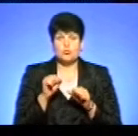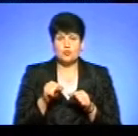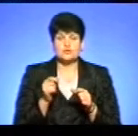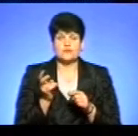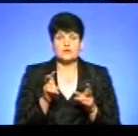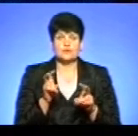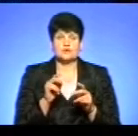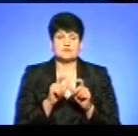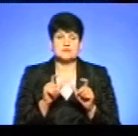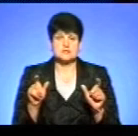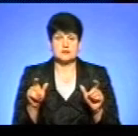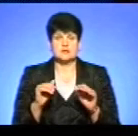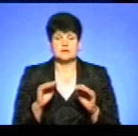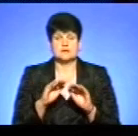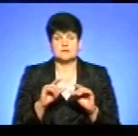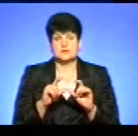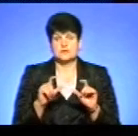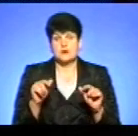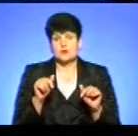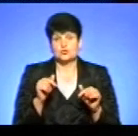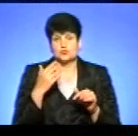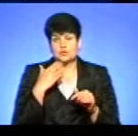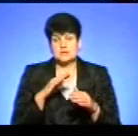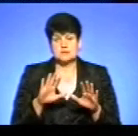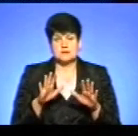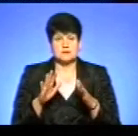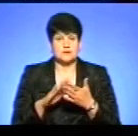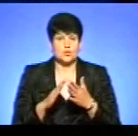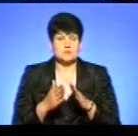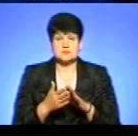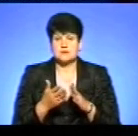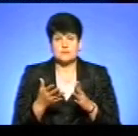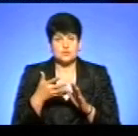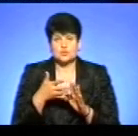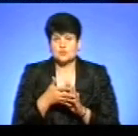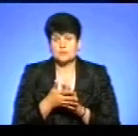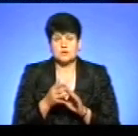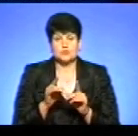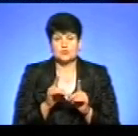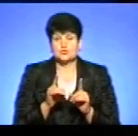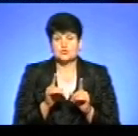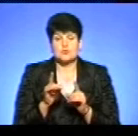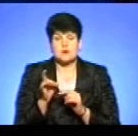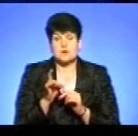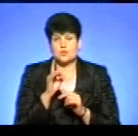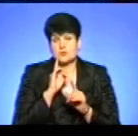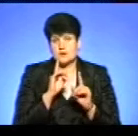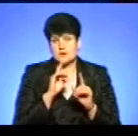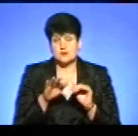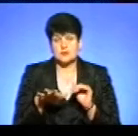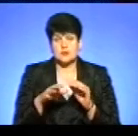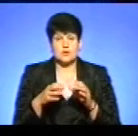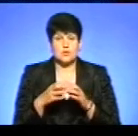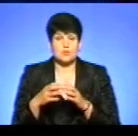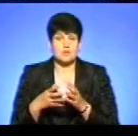відвідувати заклад дошкільної освіти. А тут, коли складаються такі обставини, то зрозуміло, що районні ради і територіальні